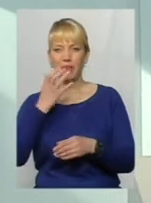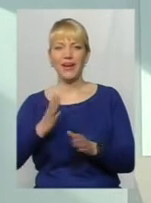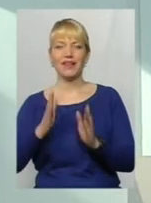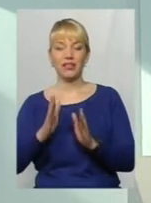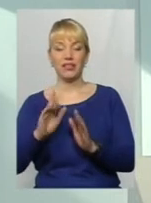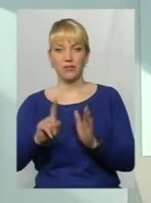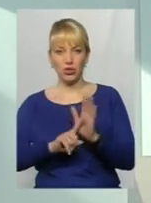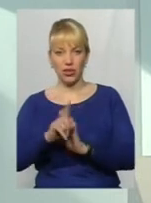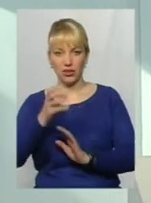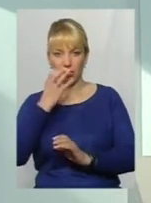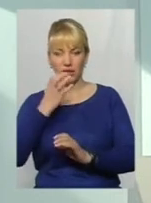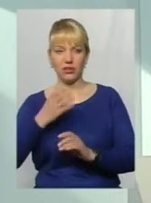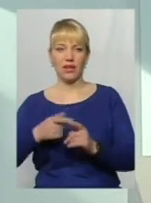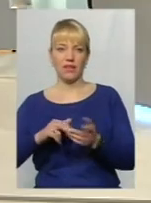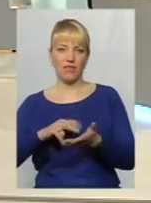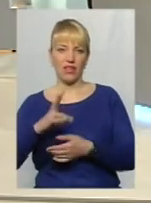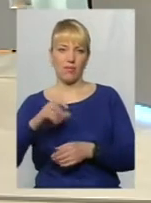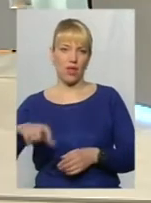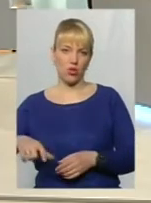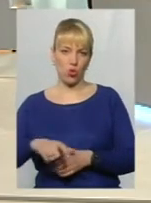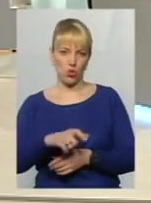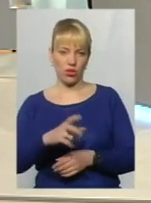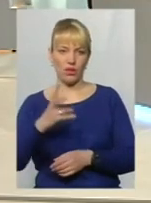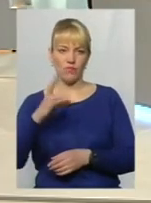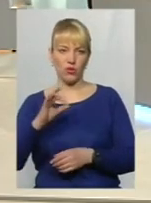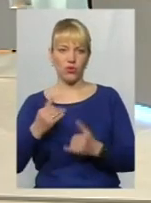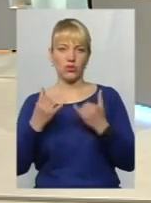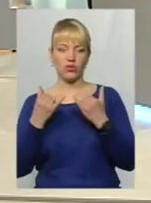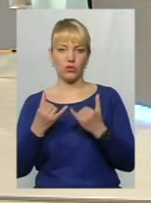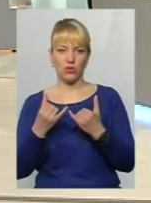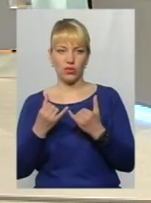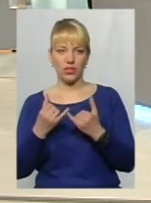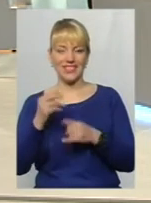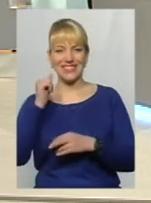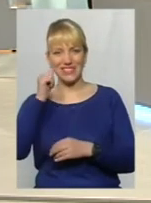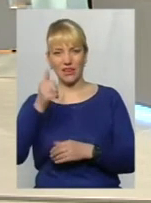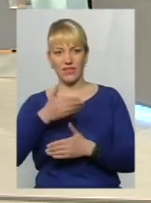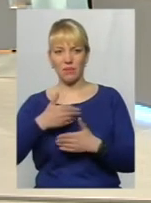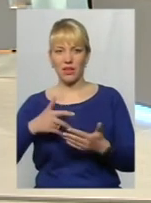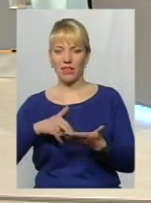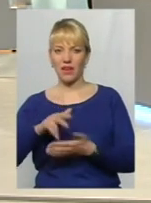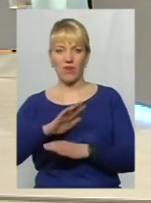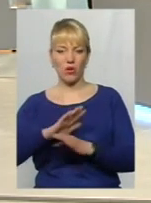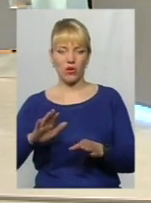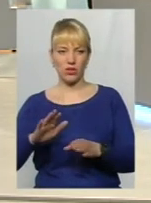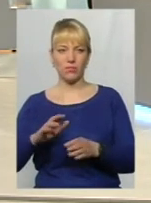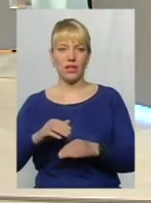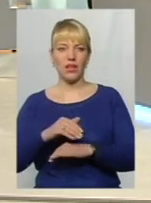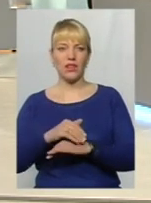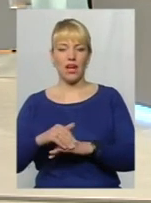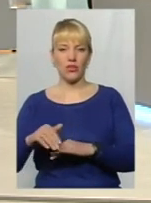потепліло і вийшли також на дорогу. Але сьогодні і завтра ми не виходили на дорогу, тому що